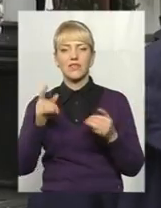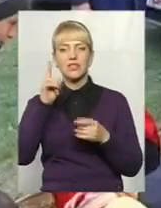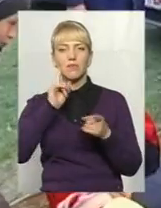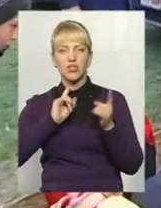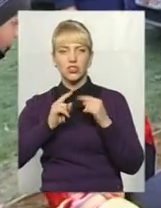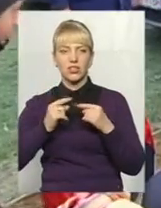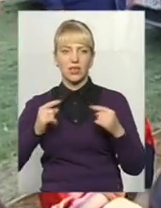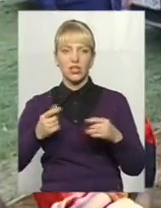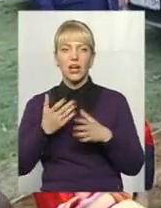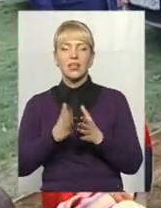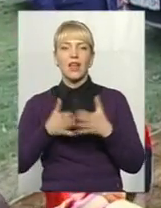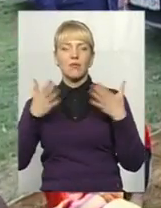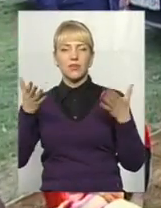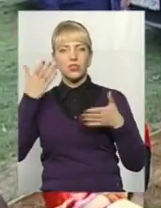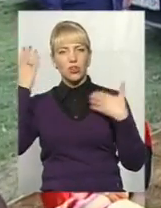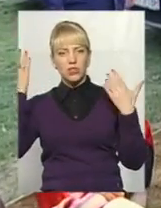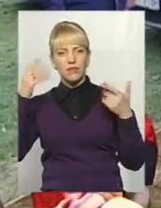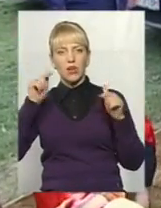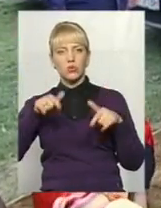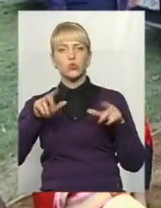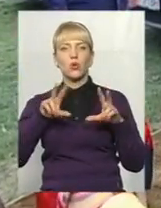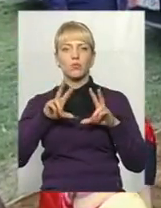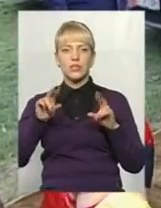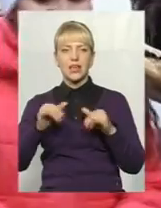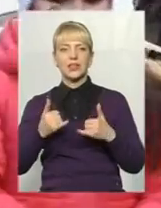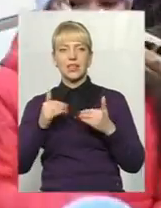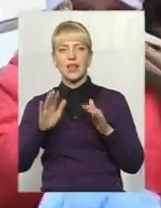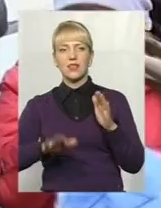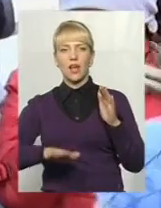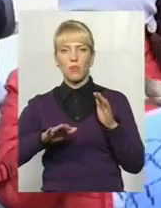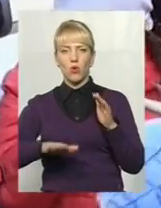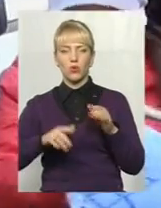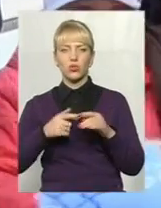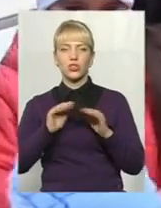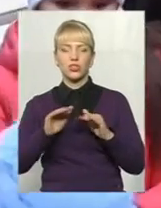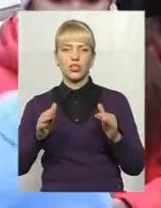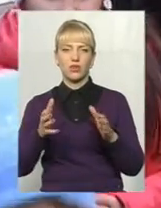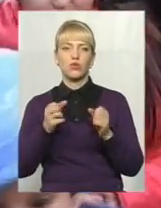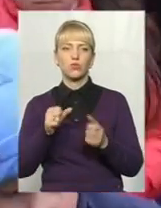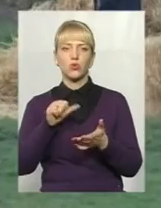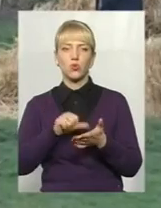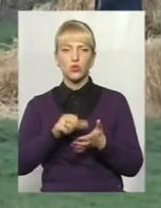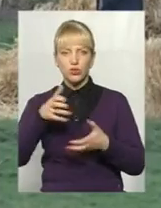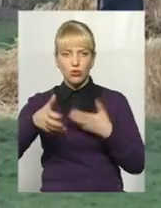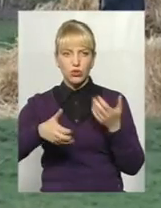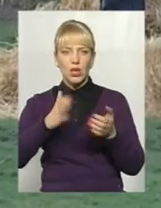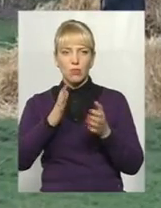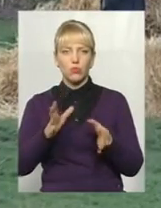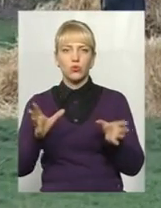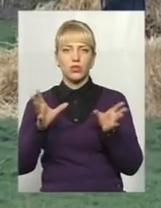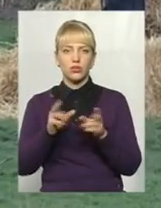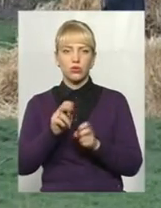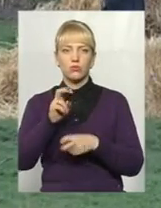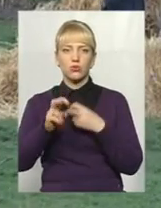речі. Та найбільше розваг тут обіцяють для наймолодших. Дітлахи зможуть взяти участь в розкопках та гуртом шукати скарби,